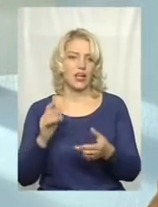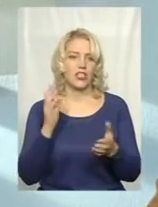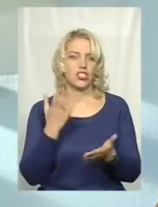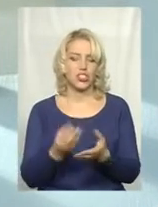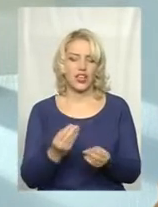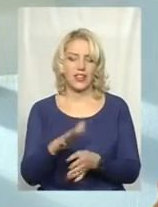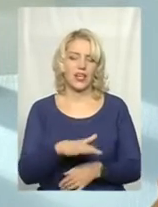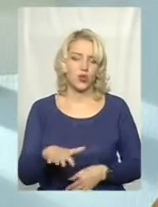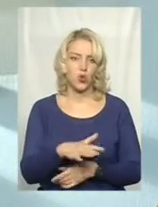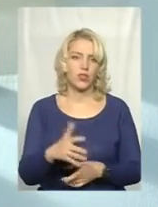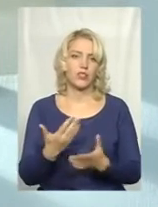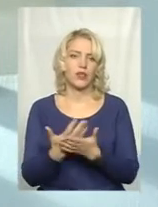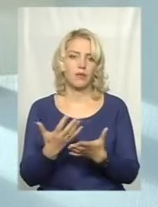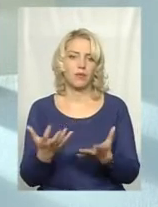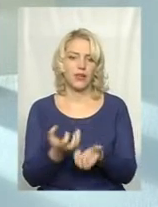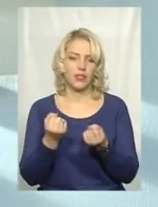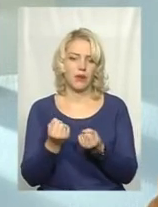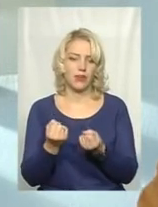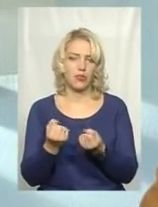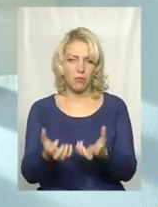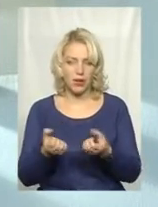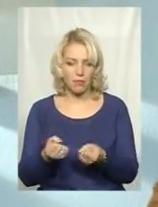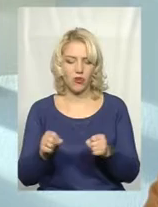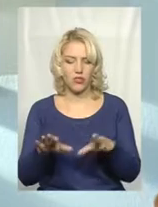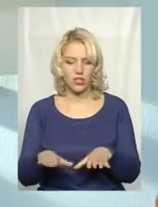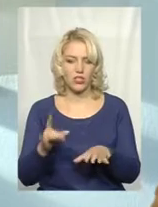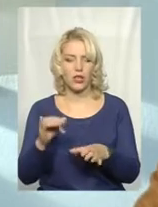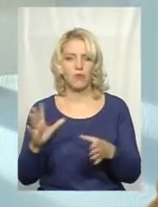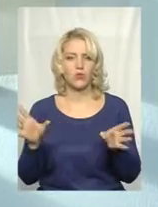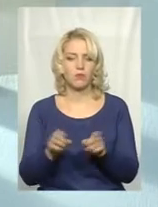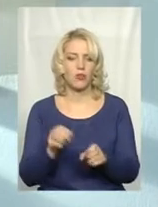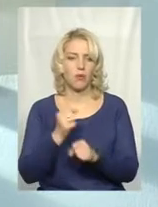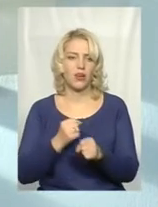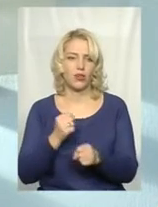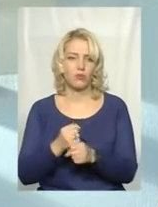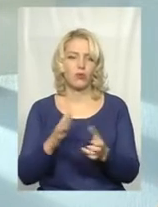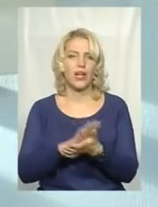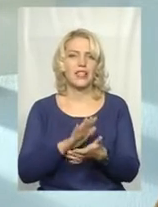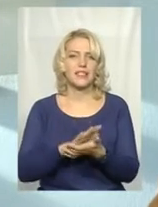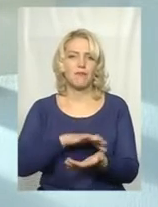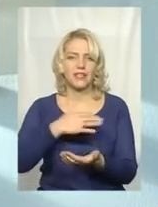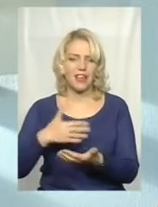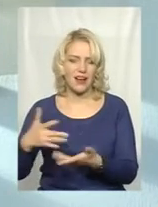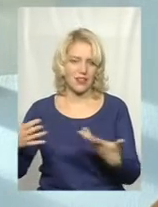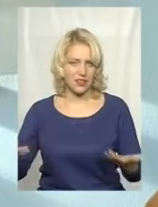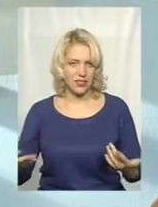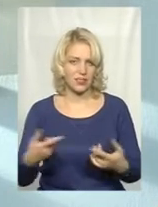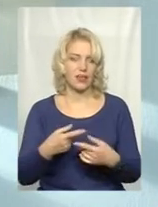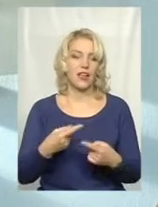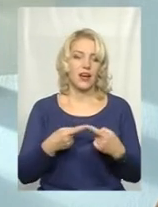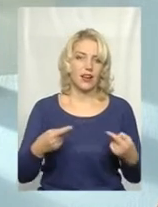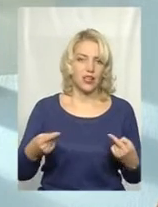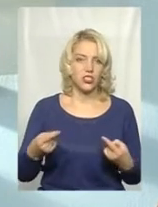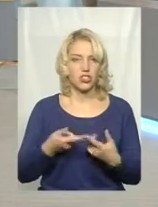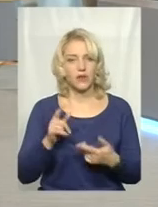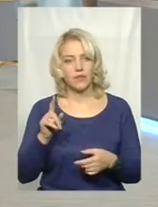території приймають рішення про спільну переробку сміття, або ще якісь інші речі. Питання ще не в тому,